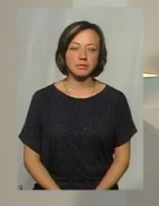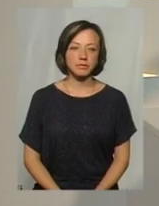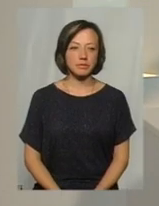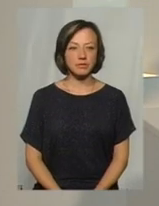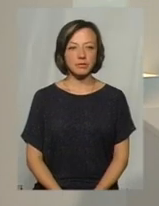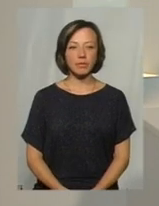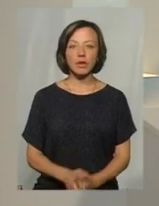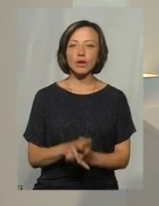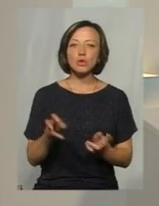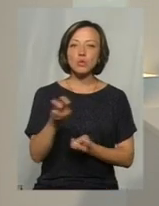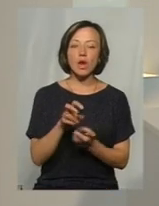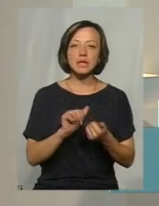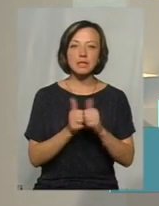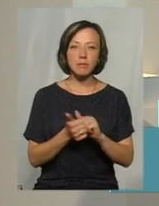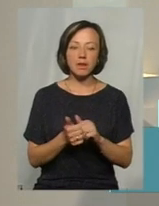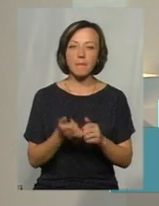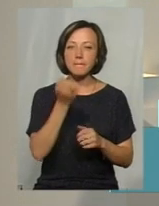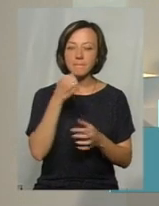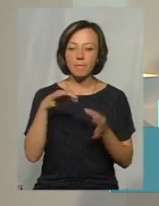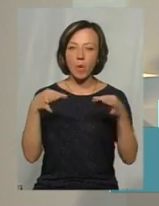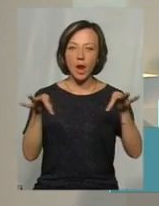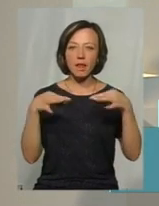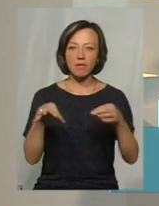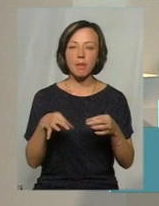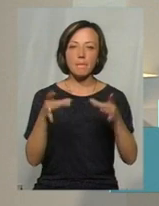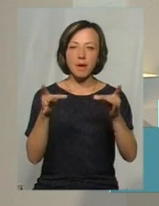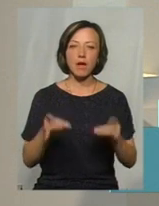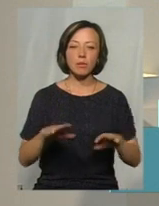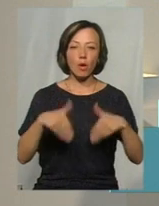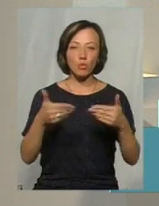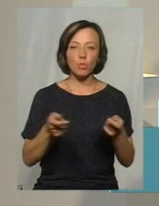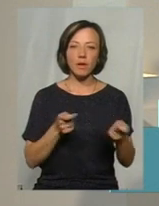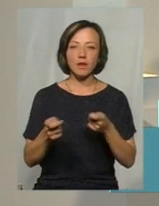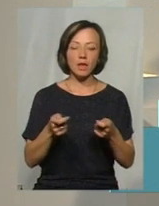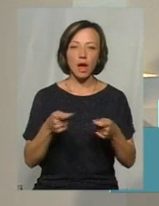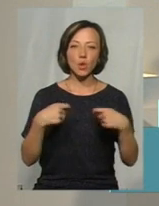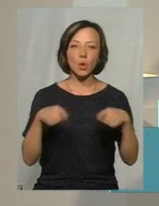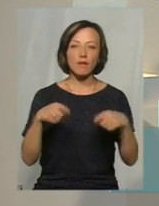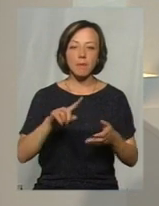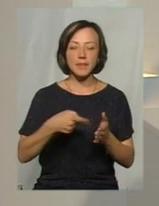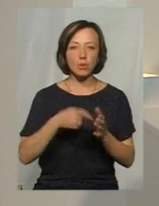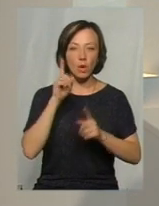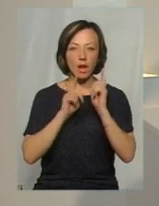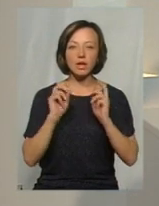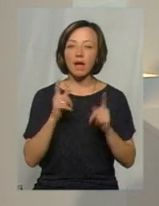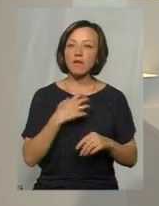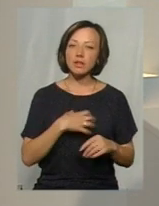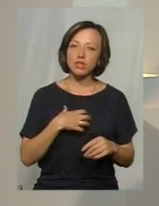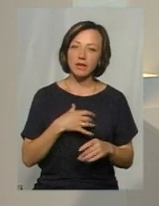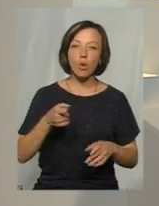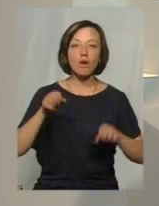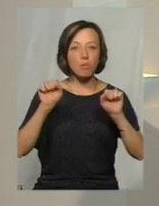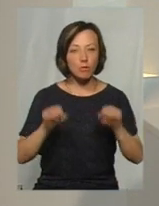Шукати заміну поліетиленовим пакетам рекомендує управління торгівлі Хмельницької міської ради. Наскільки важливо і